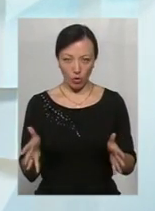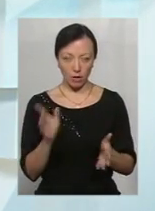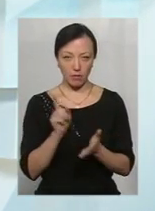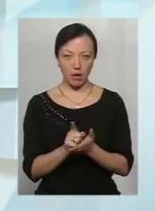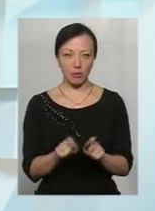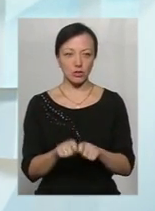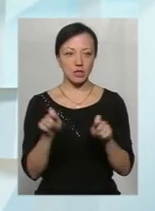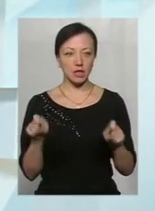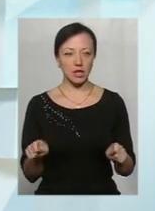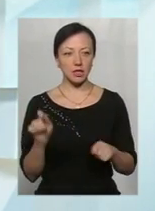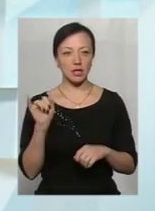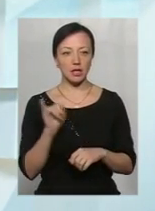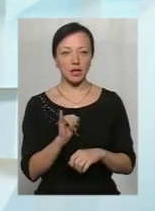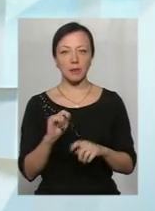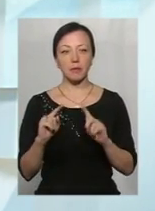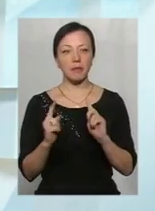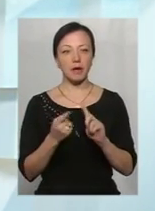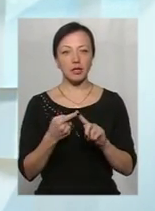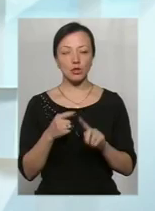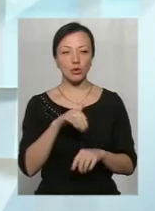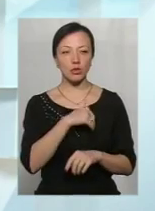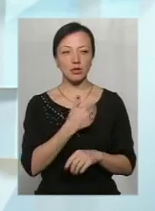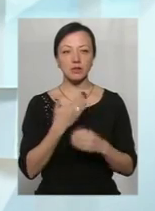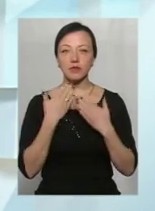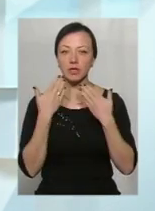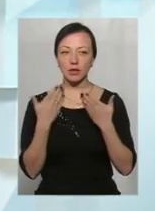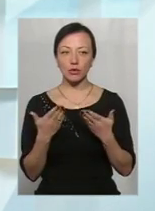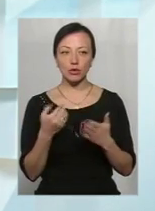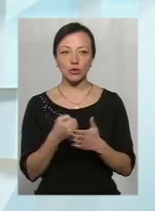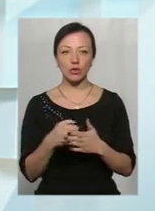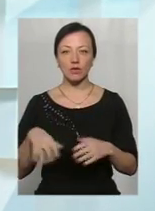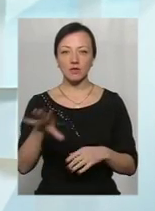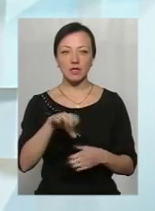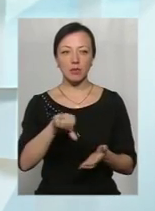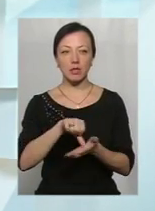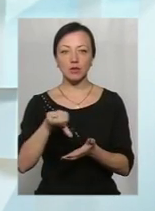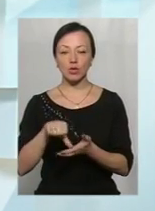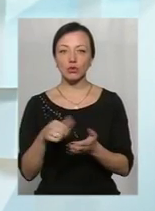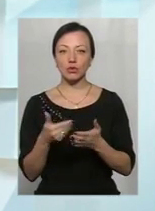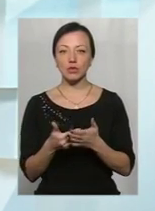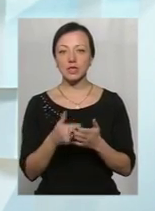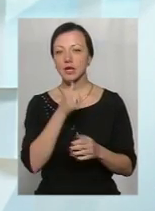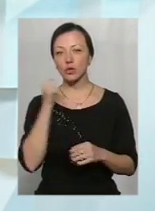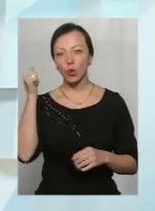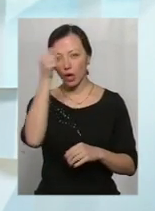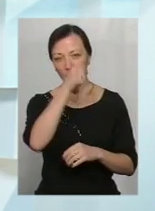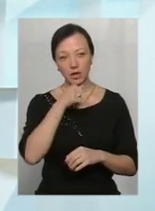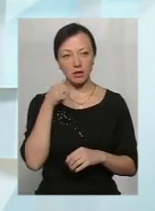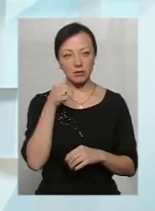розкрити. І перше, хотіла б звернутися до всіх присутніх. Отож, за той рік